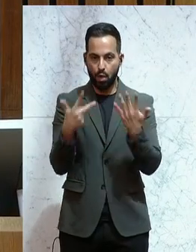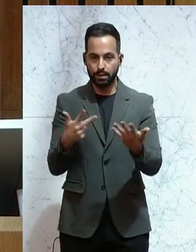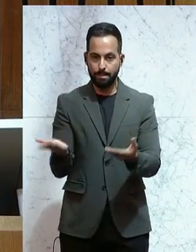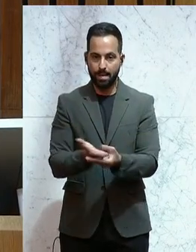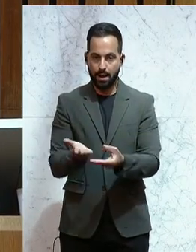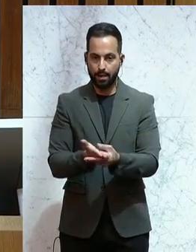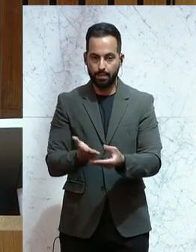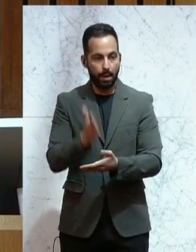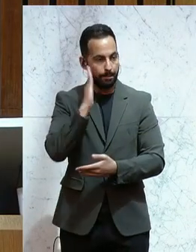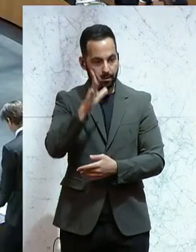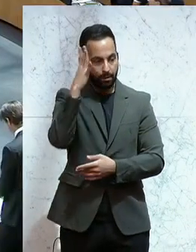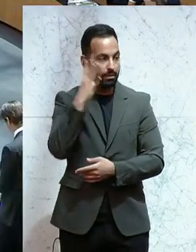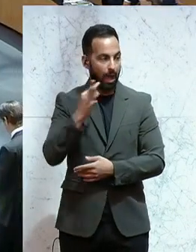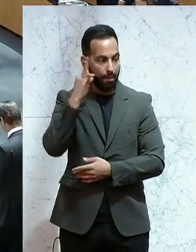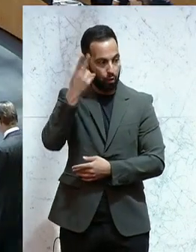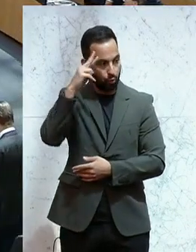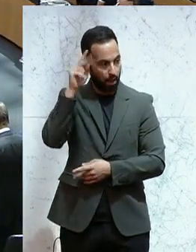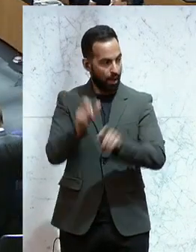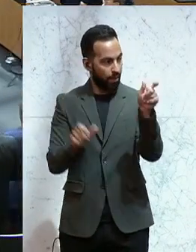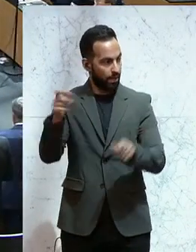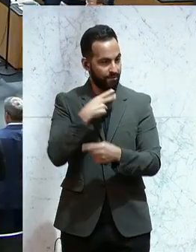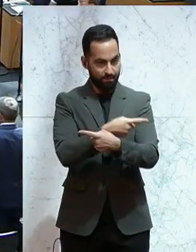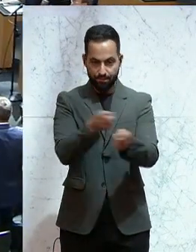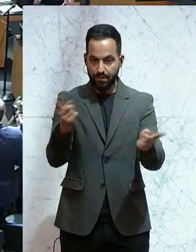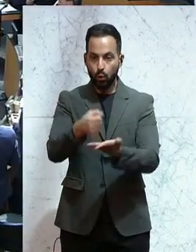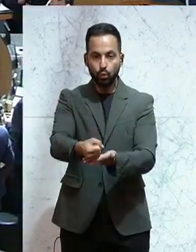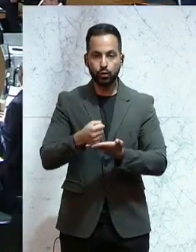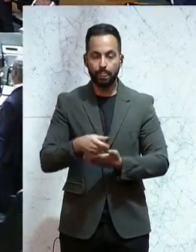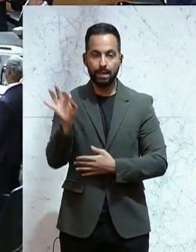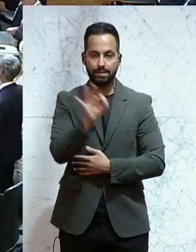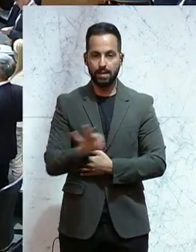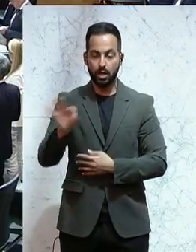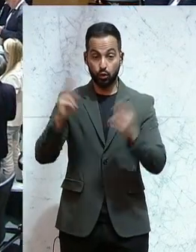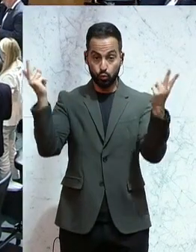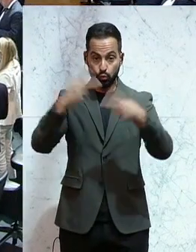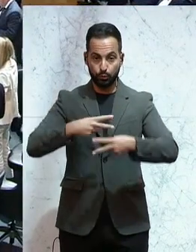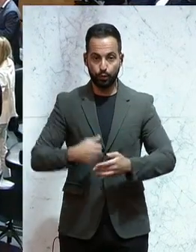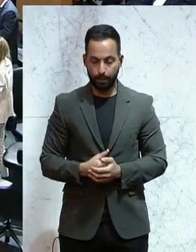Beilagen. Bitte jene Damen und Herren, Sie als Unterstützung um ein Zeichen der Zustimmung.